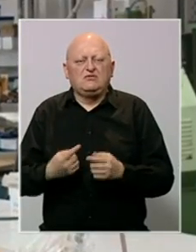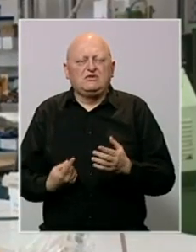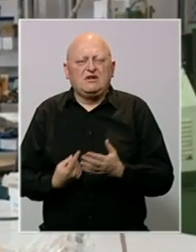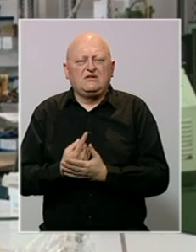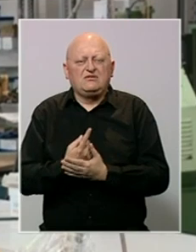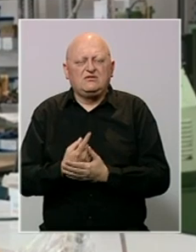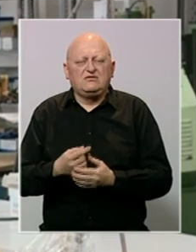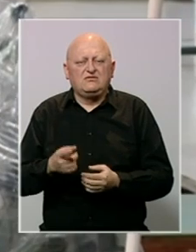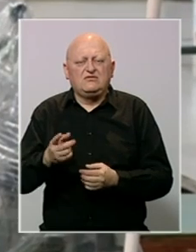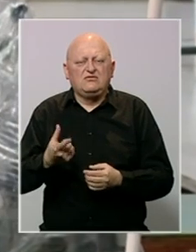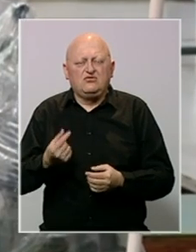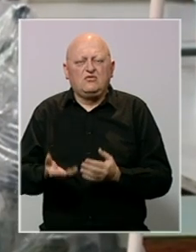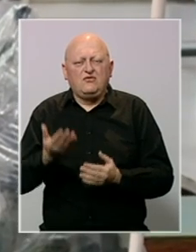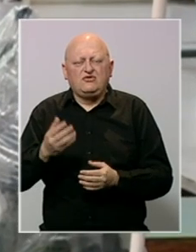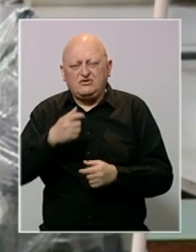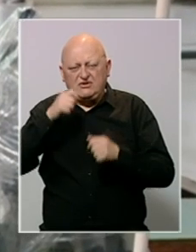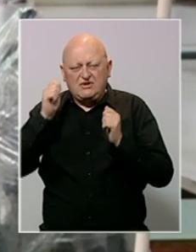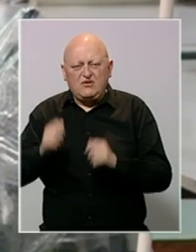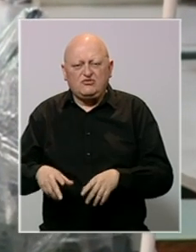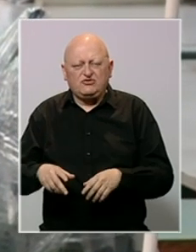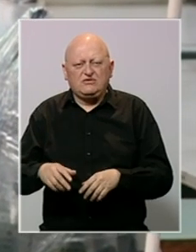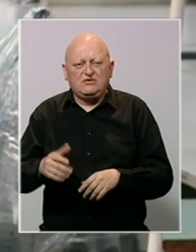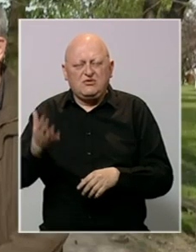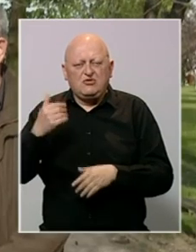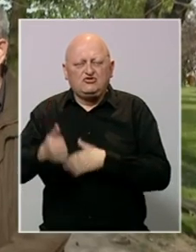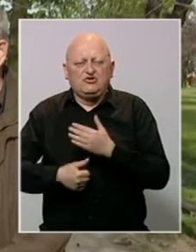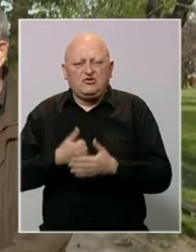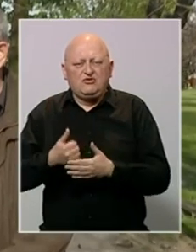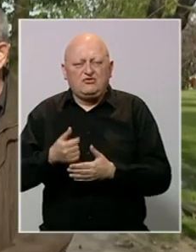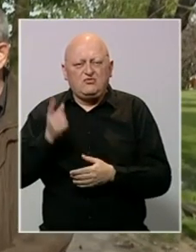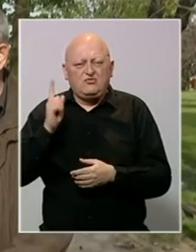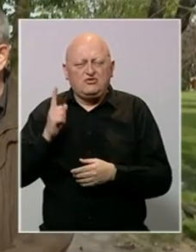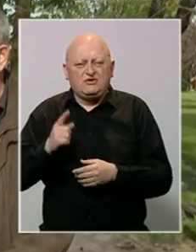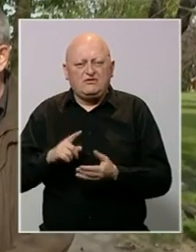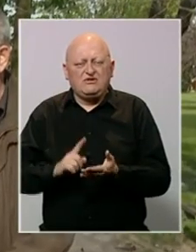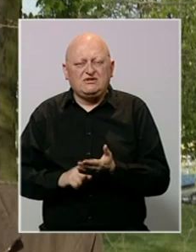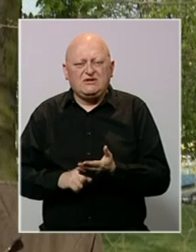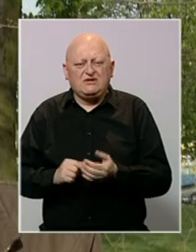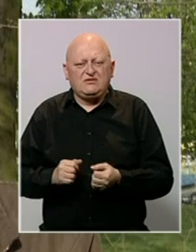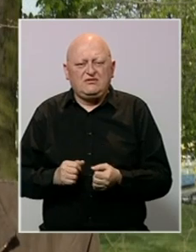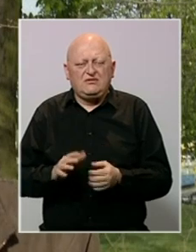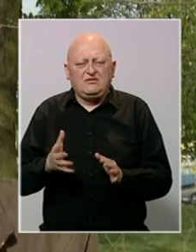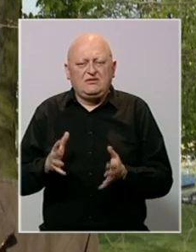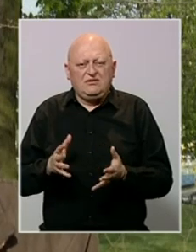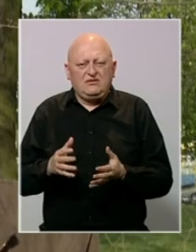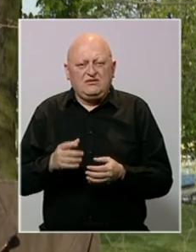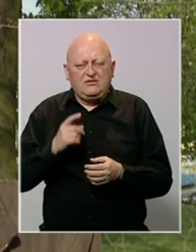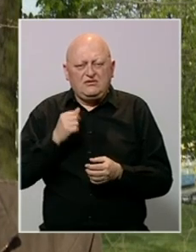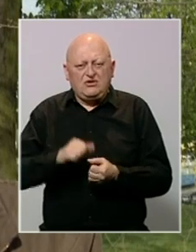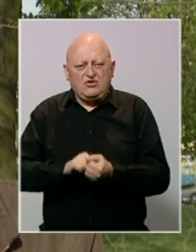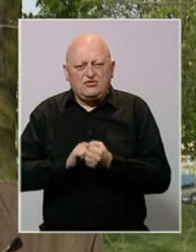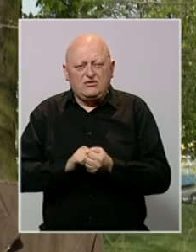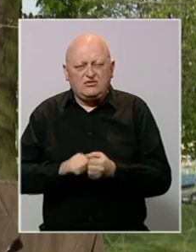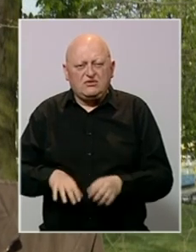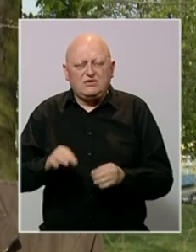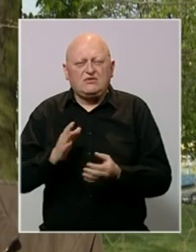imati čak i duplo veći broj napuštanja nego prošle godine, upozoravaju i sindikata. Nekad se ljudi boruli da